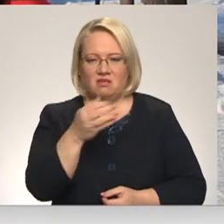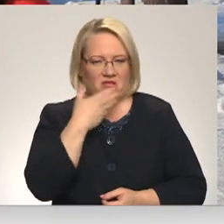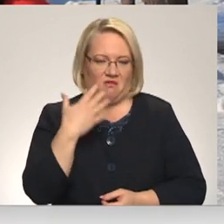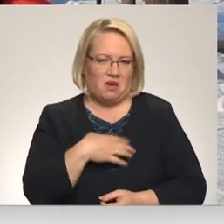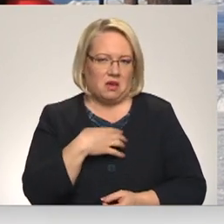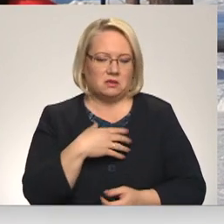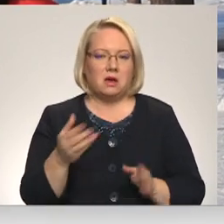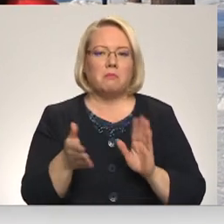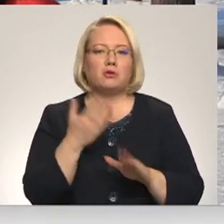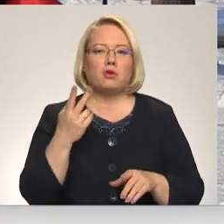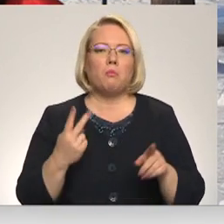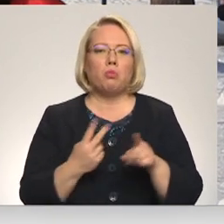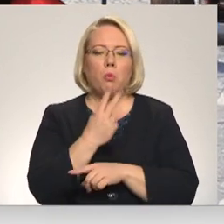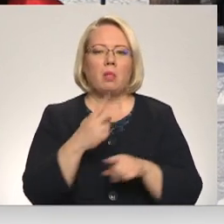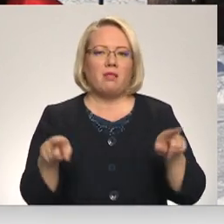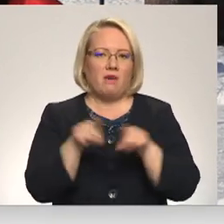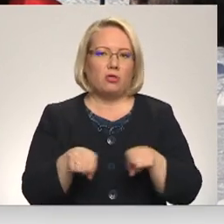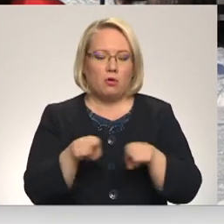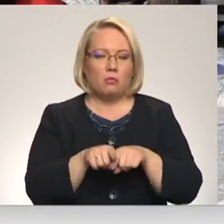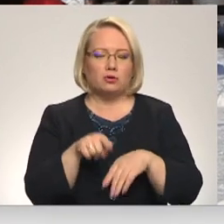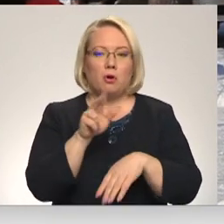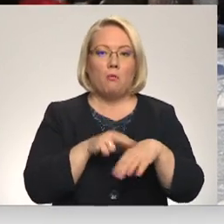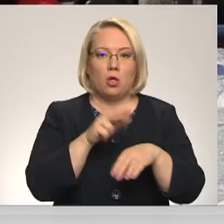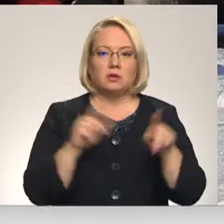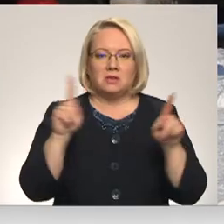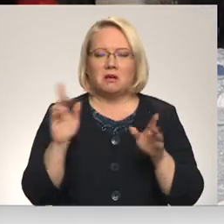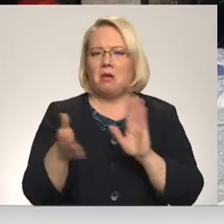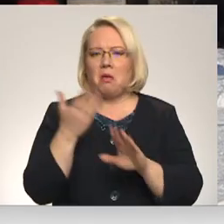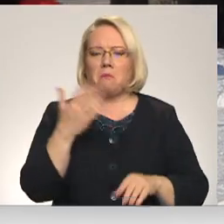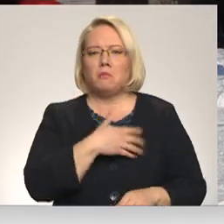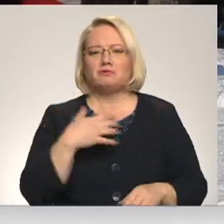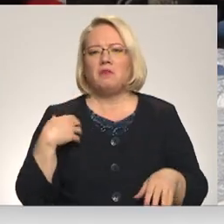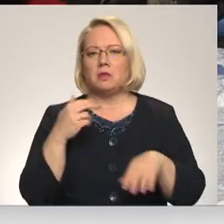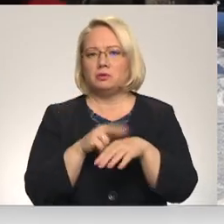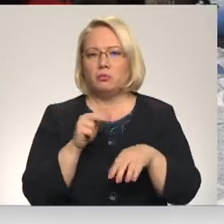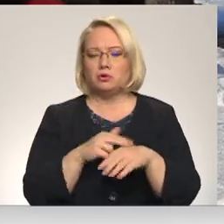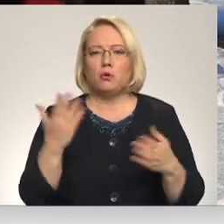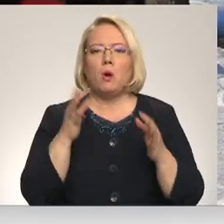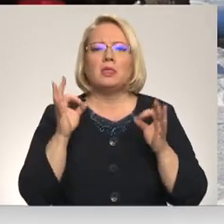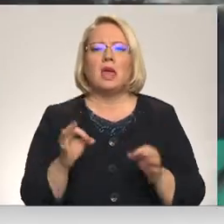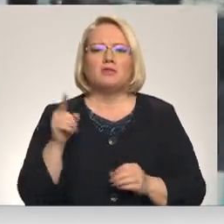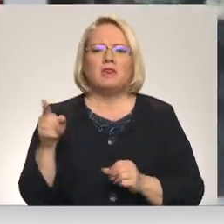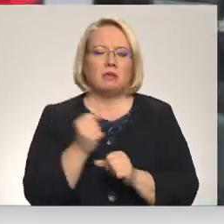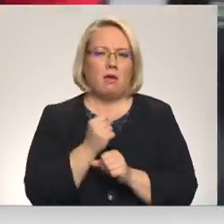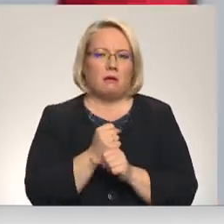Nevajag dublēt vienu un to pašu. Ja ir policija, prieš šiem vēl pašvaldības policija. Ko viņi tieši dara?